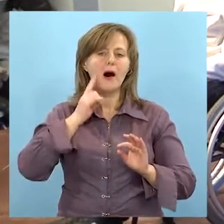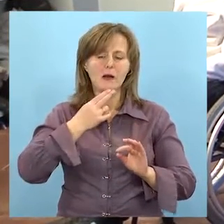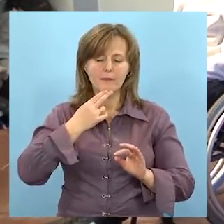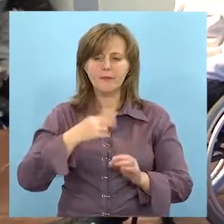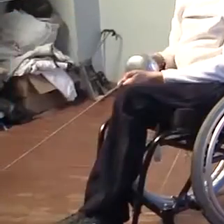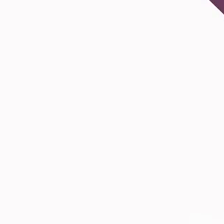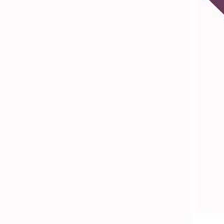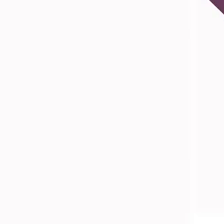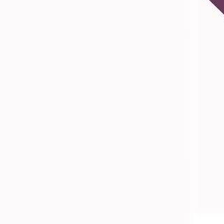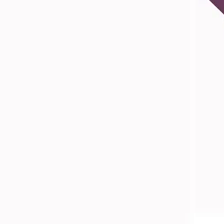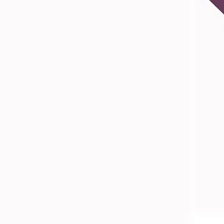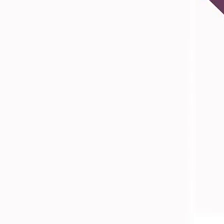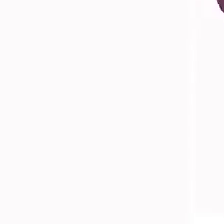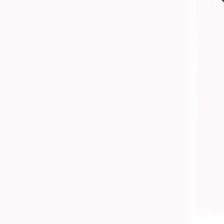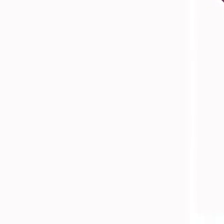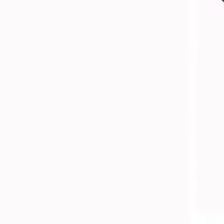працювати, так.